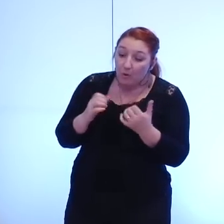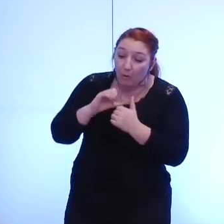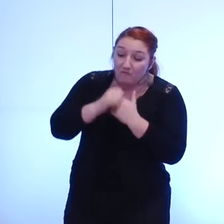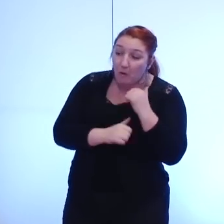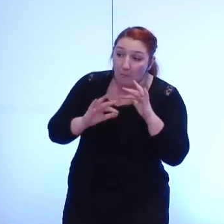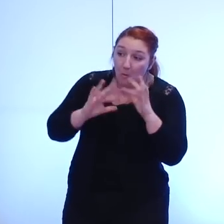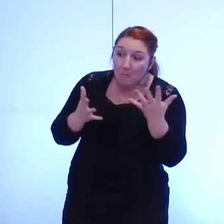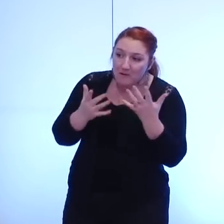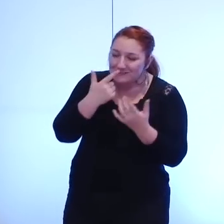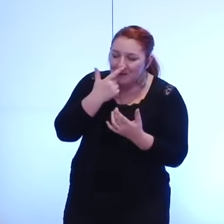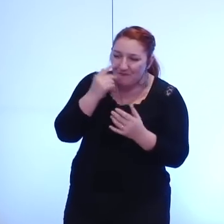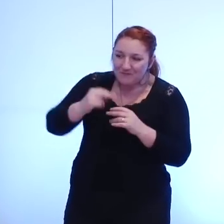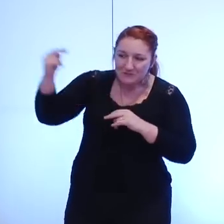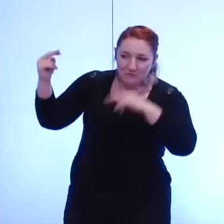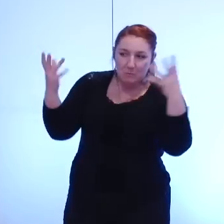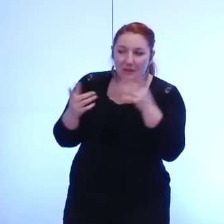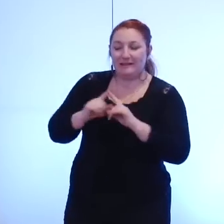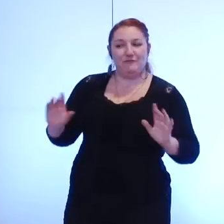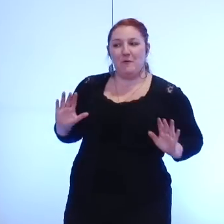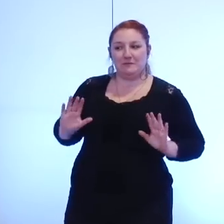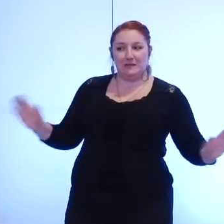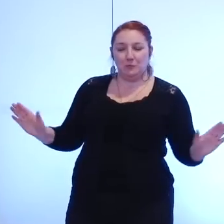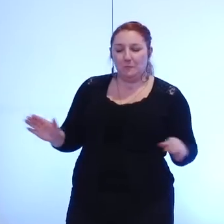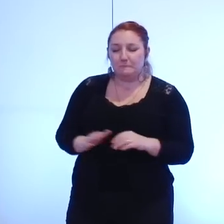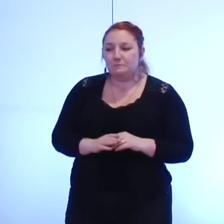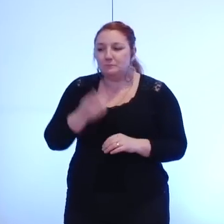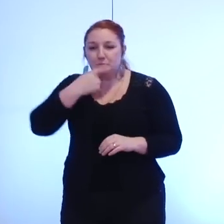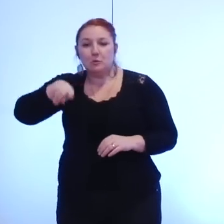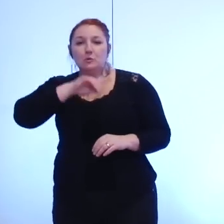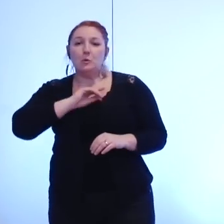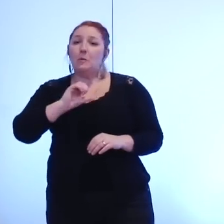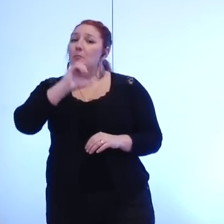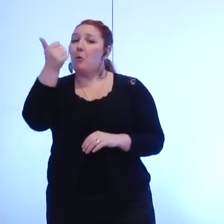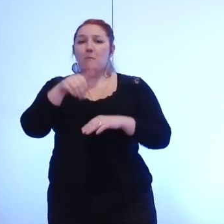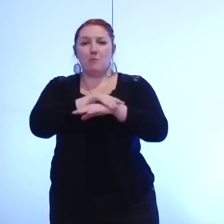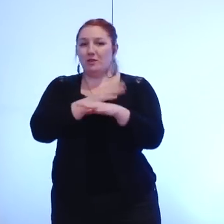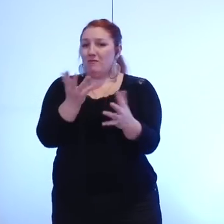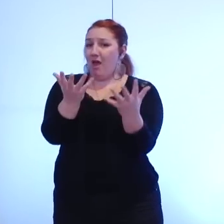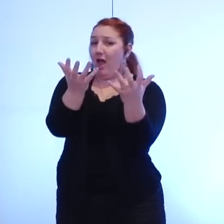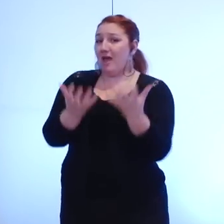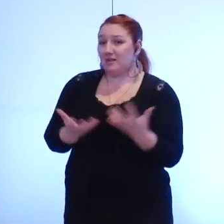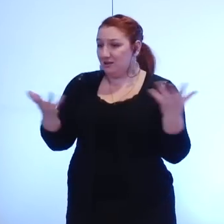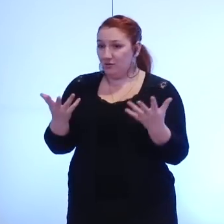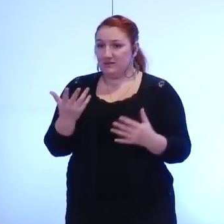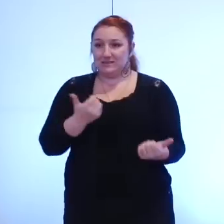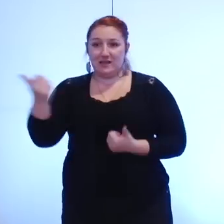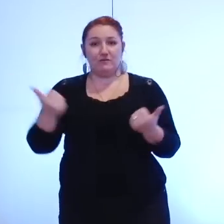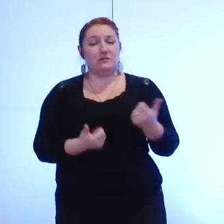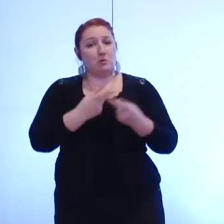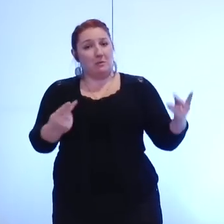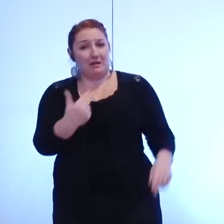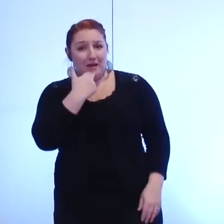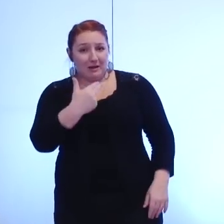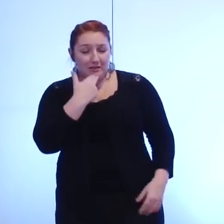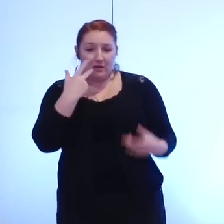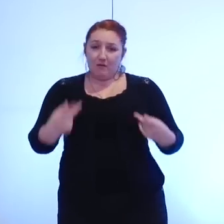et nous estimons pour notre part qu'effectivement la première cause d'attractivité d'un territoire c'est la qualité de ses services publics les conditions